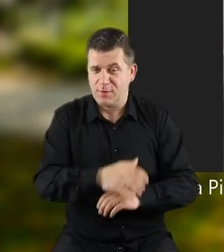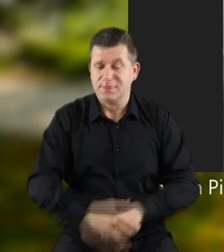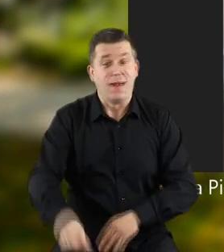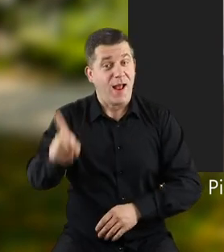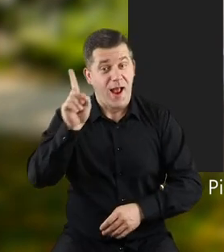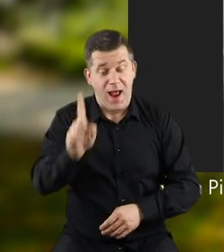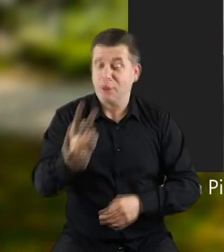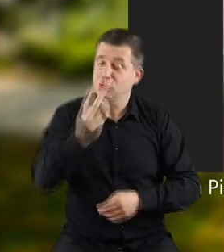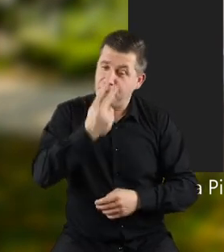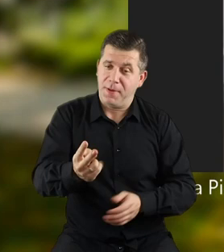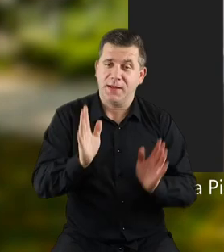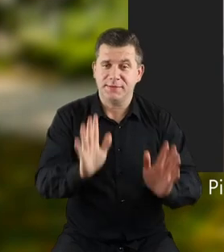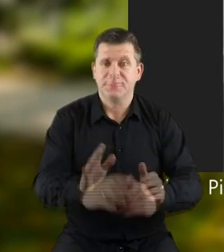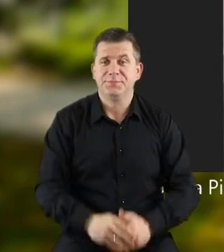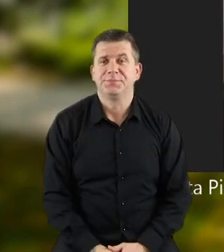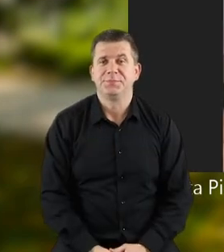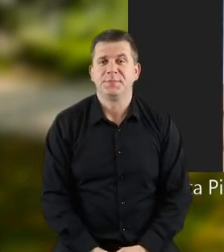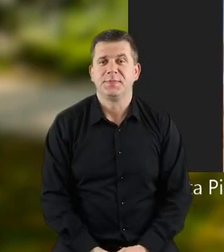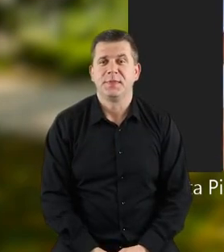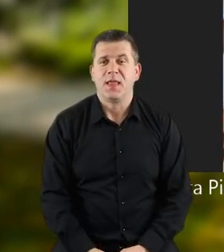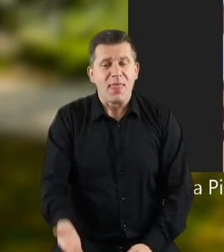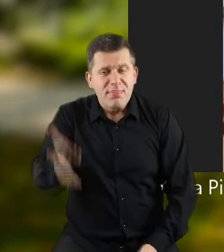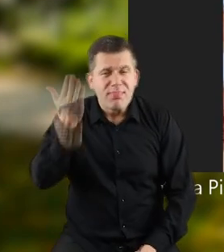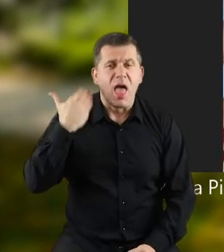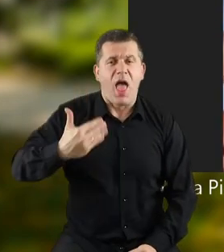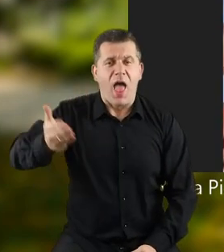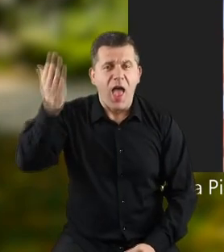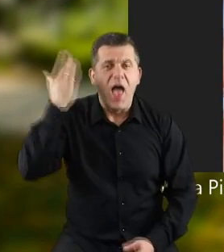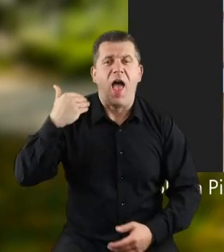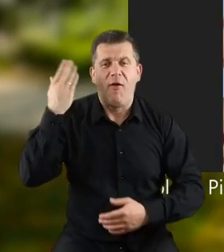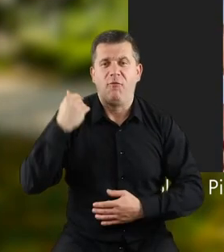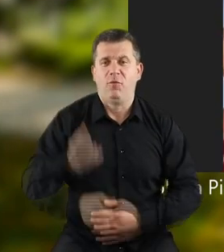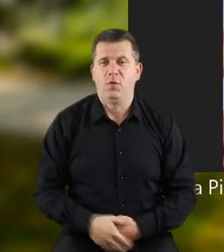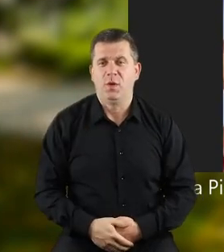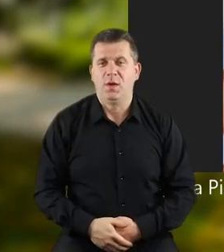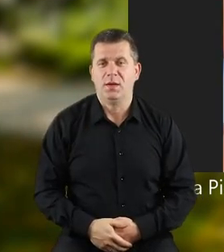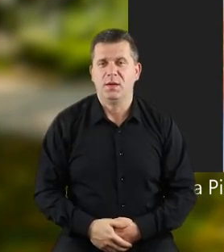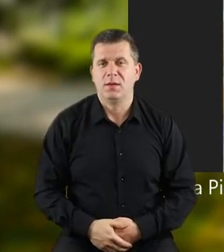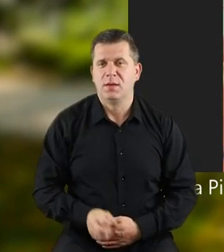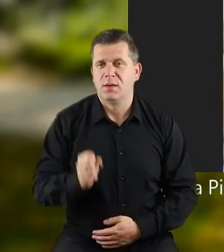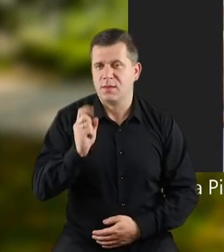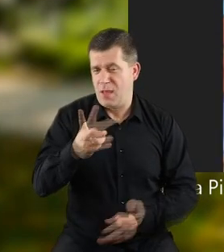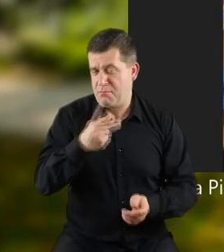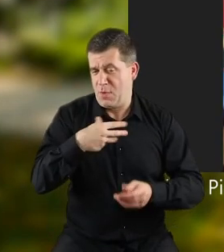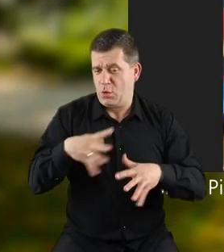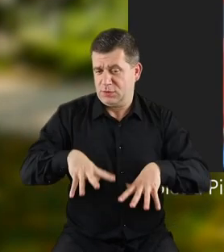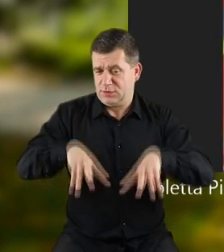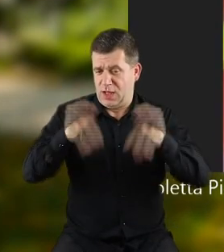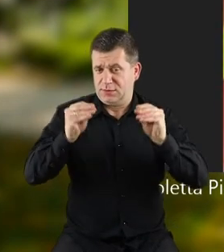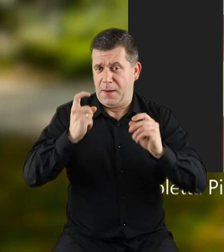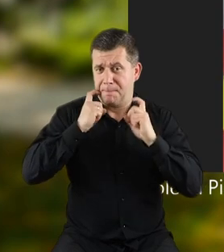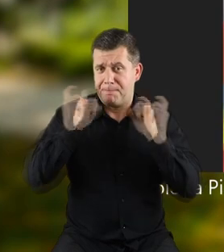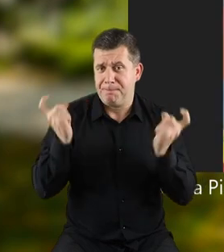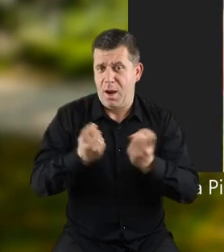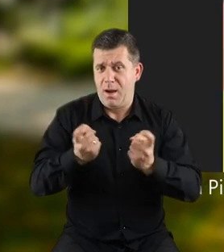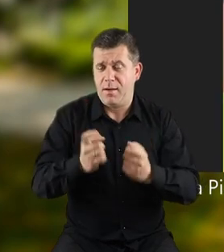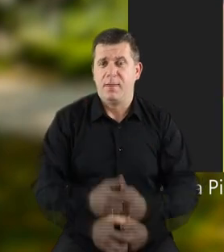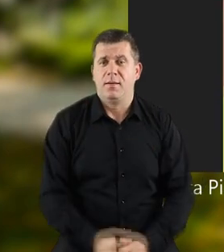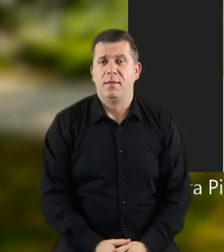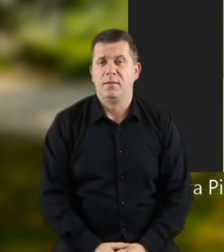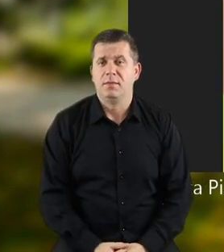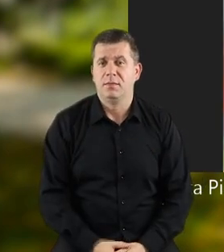Ale zobaczymy. Uwaga. Dawno, dawno temu tak zaczynają się bajki.